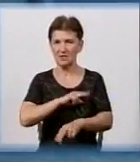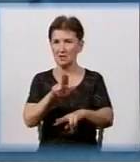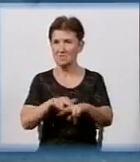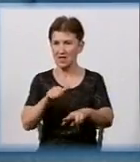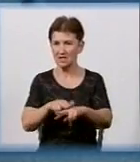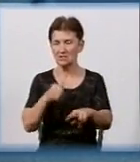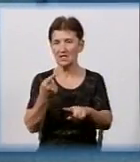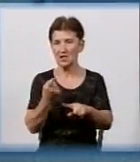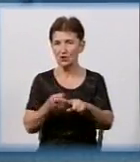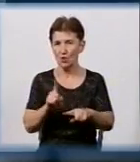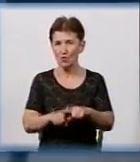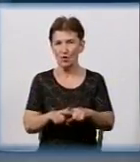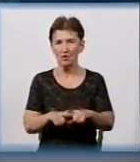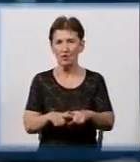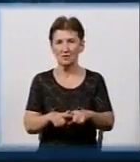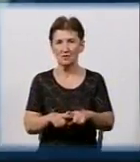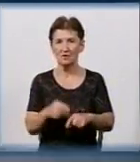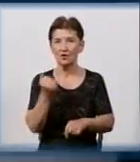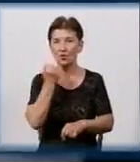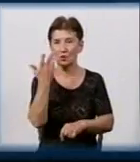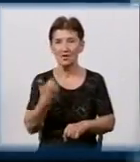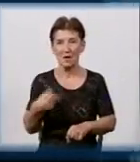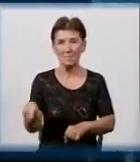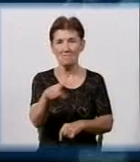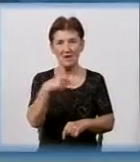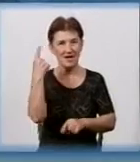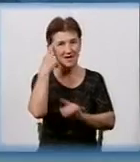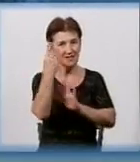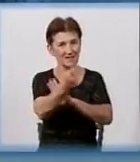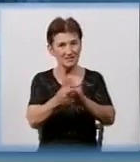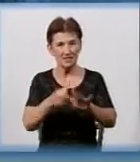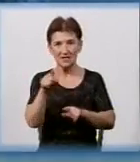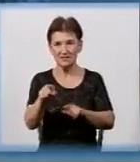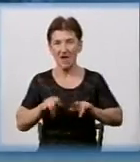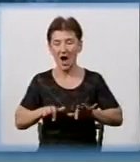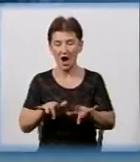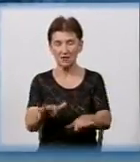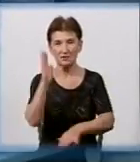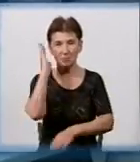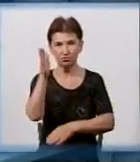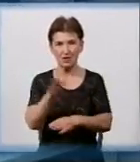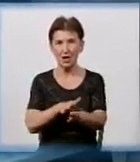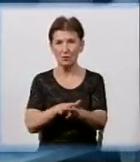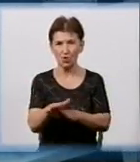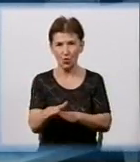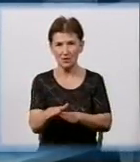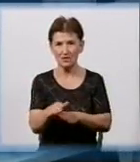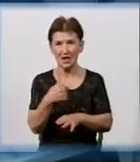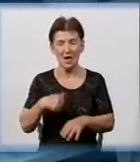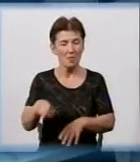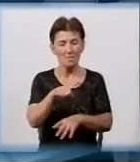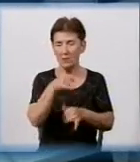коли ми дізналися, що ця акція буде проходити, ми не могли